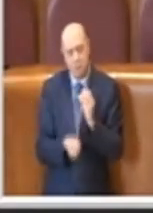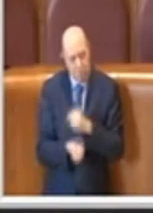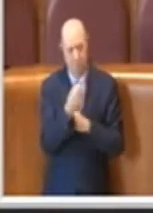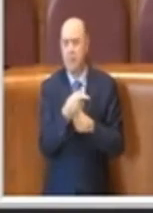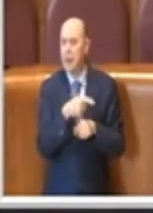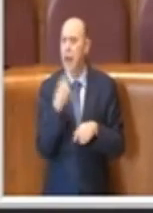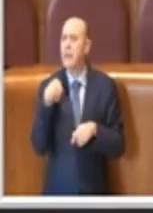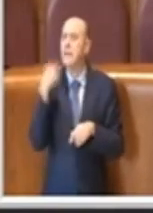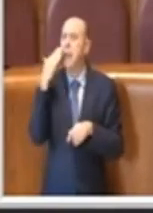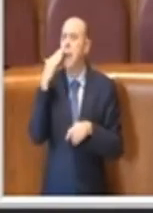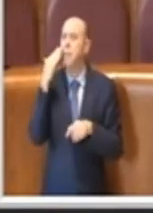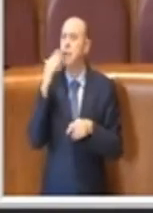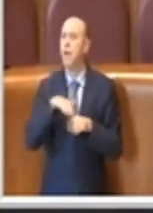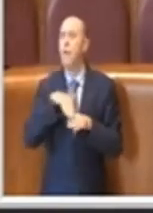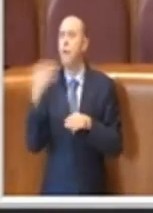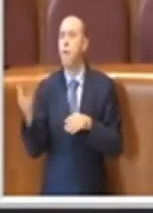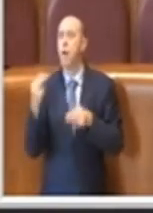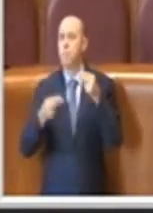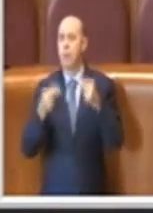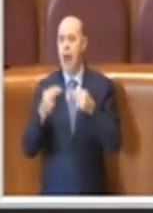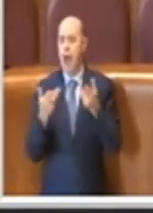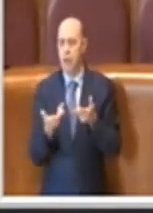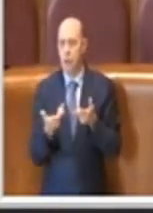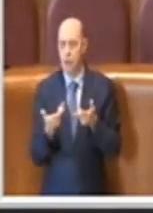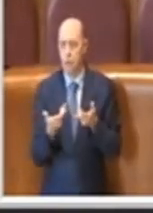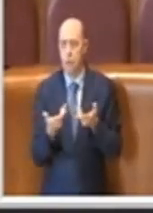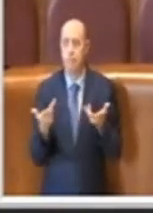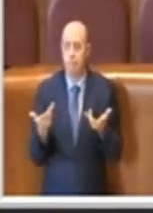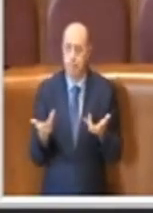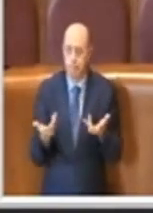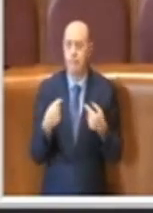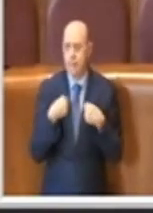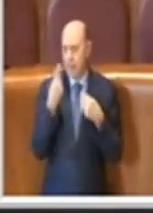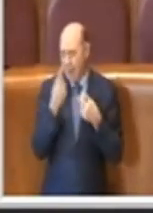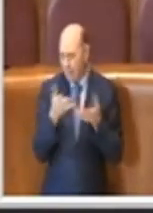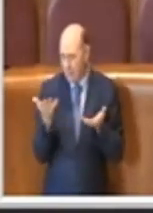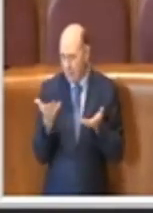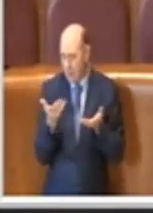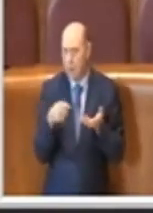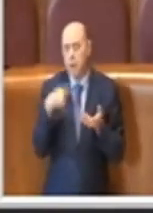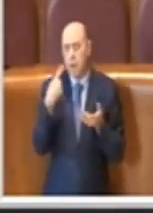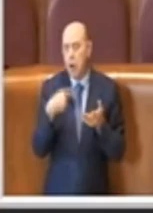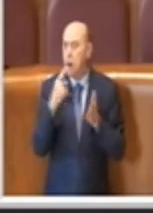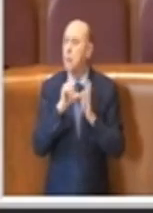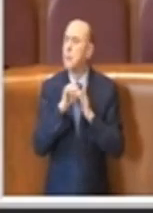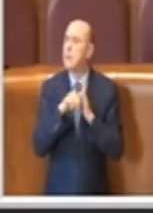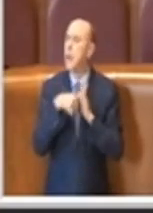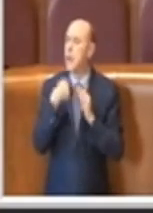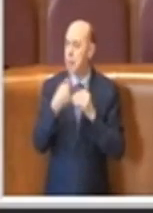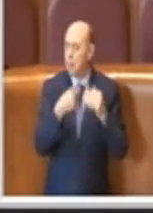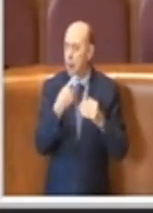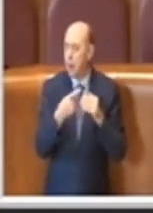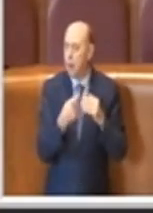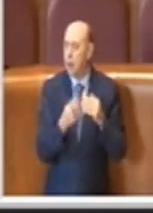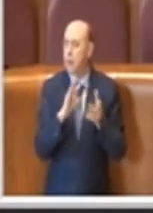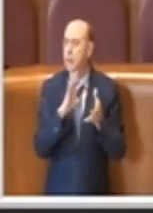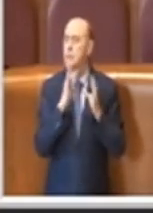debiti fuori bilancio che, come abbiamo visto, diventano la